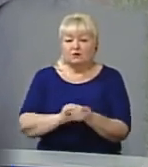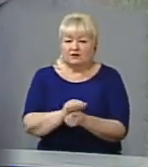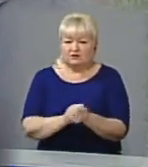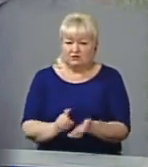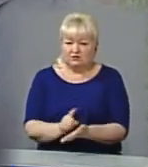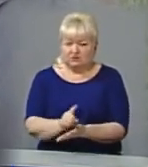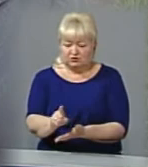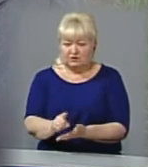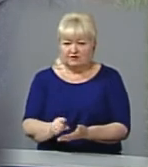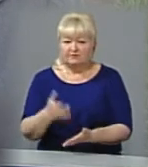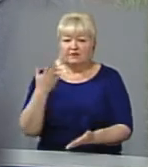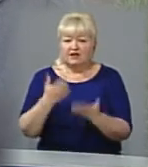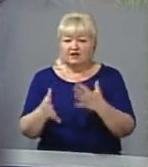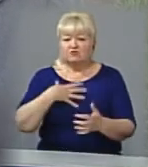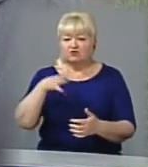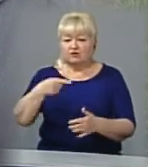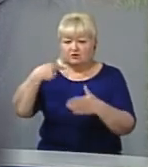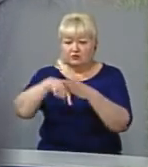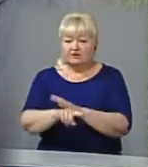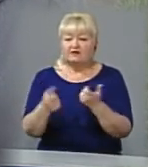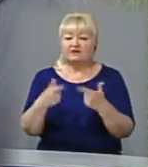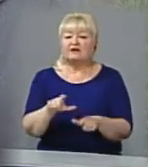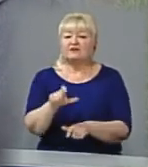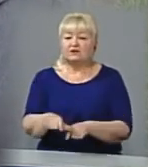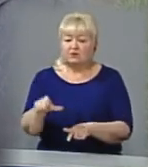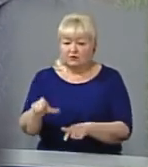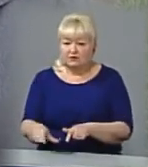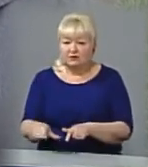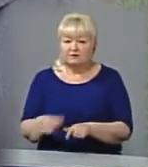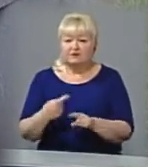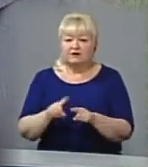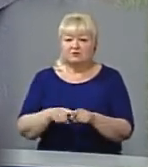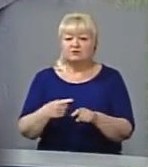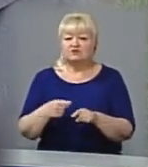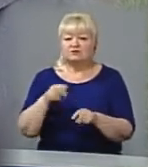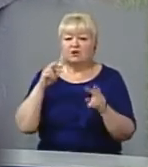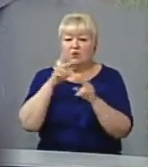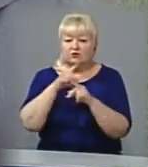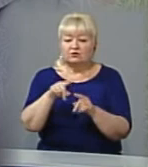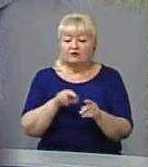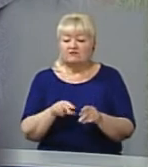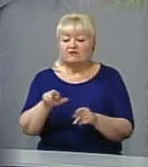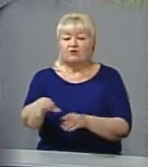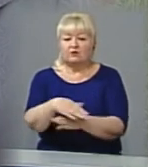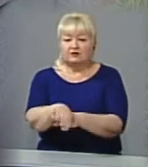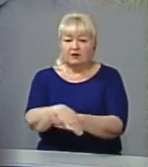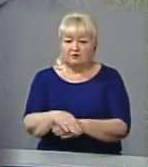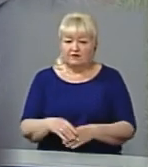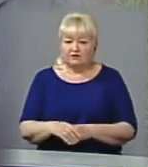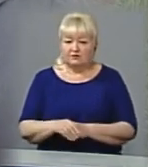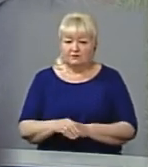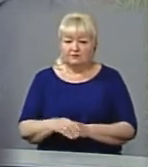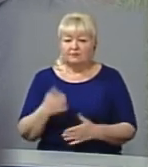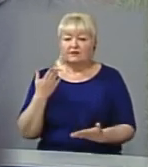Якщо щурі гинуть в підвалах, там де люди, тому що при цій утруті вони виходять на поверхню. Якщо